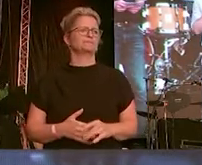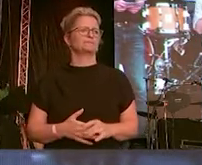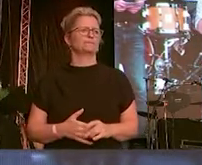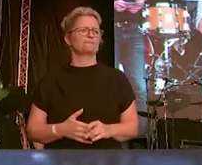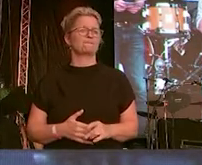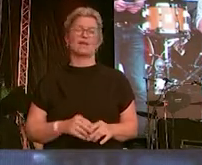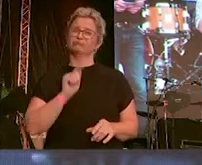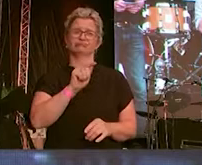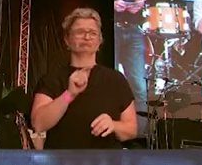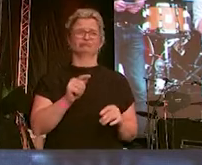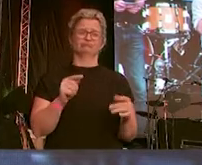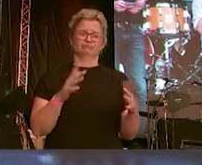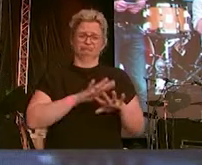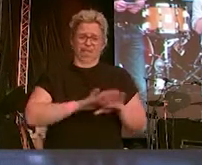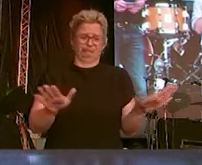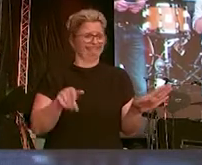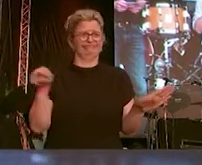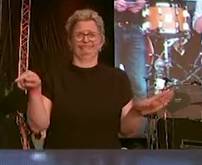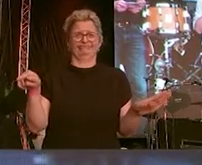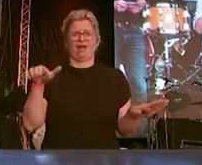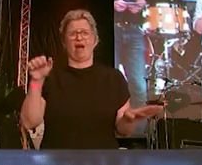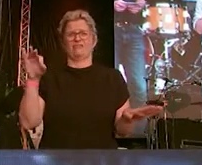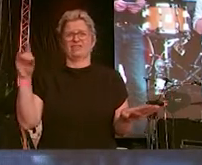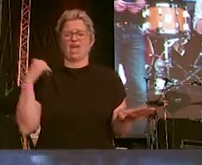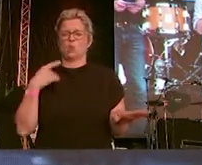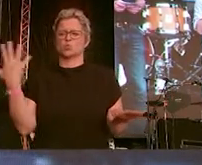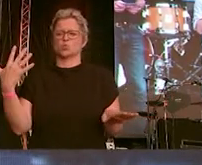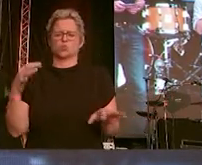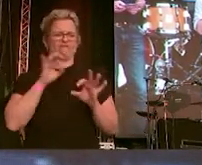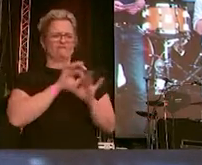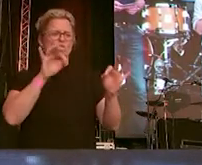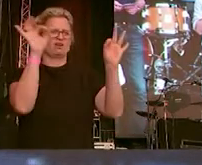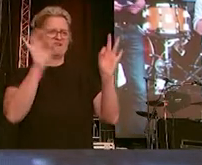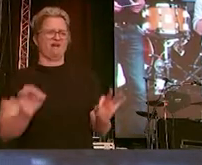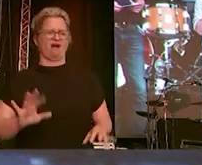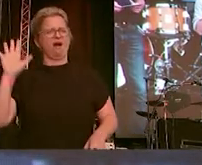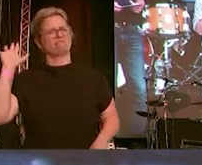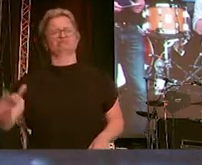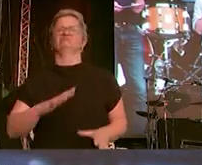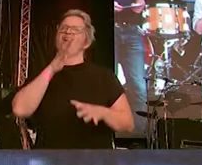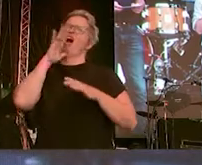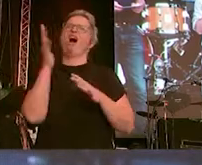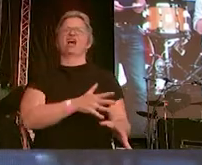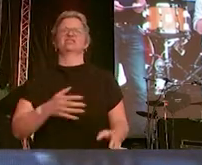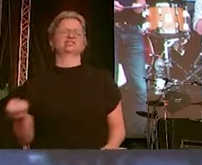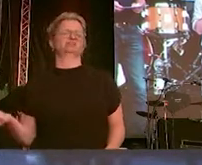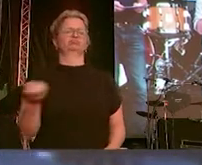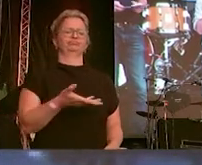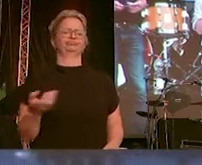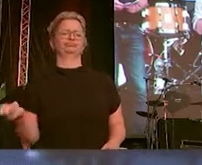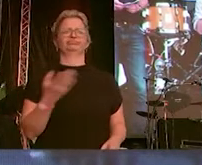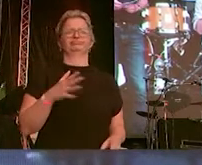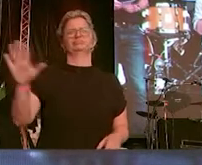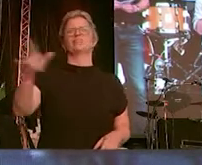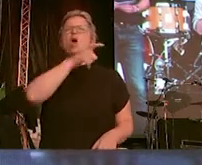Und das alles wird eben von der AfD gefährdet mit ihrem Hass, den sie sieht, mit ihrem